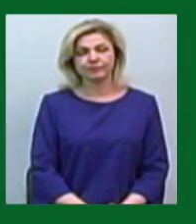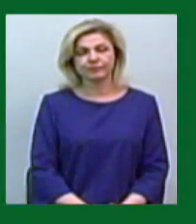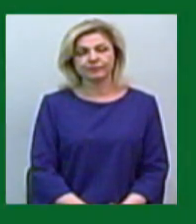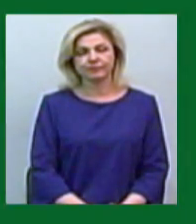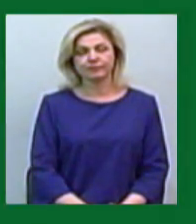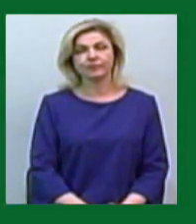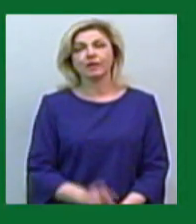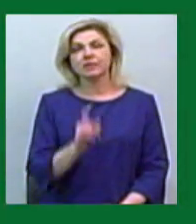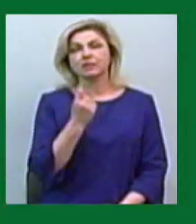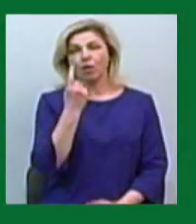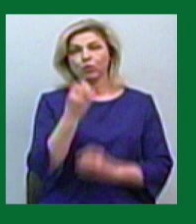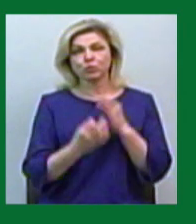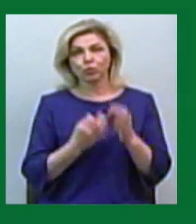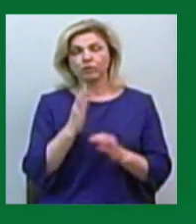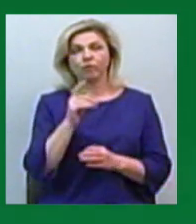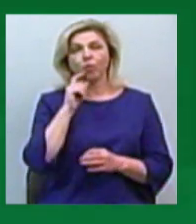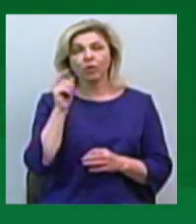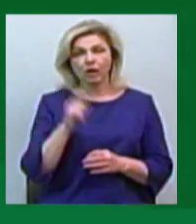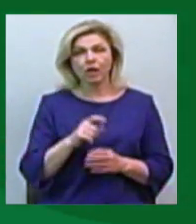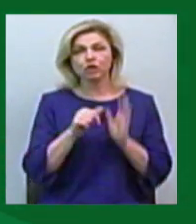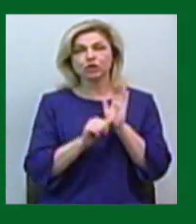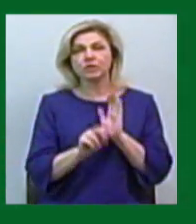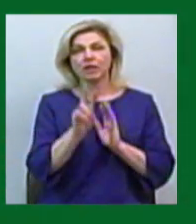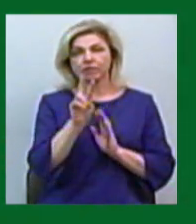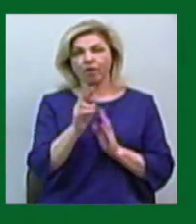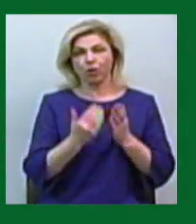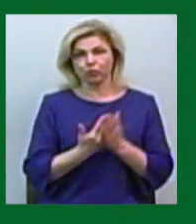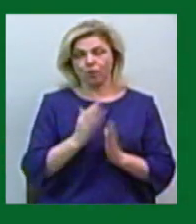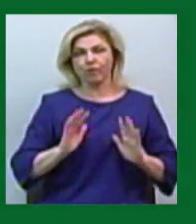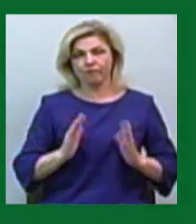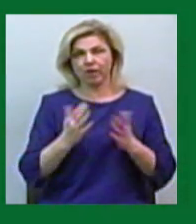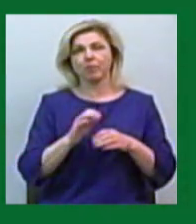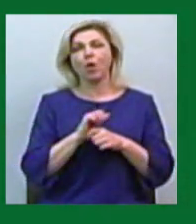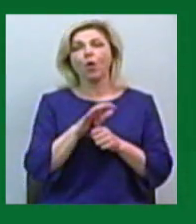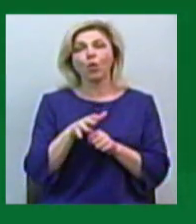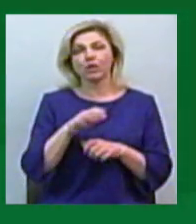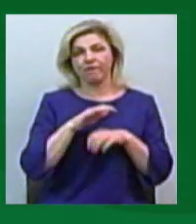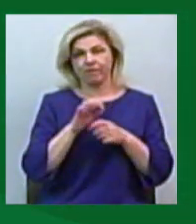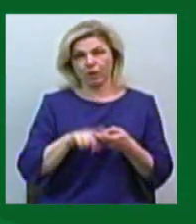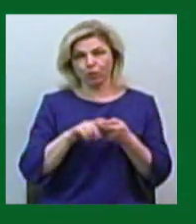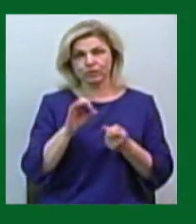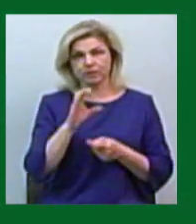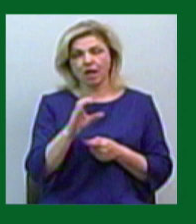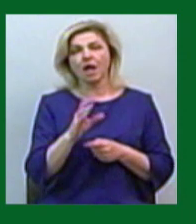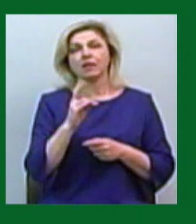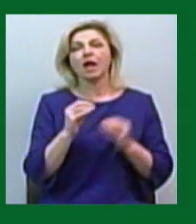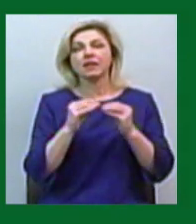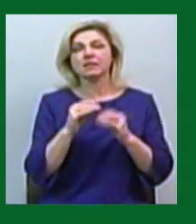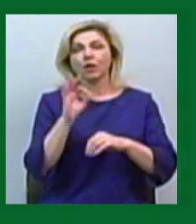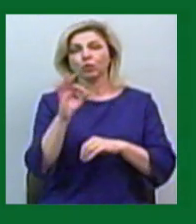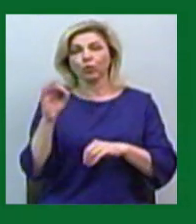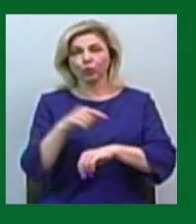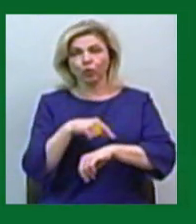За добу в Україні 62 нових випадки захворювання на коронавірус. Всього станом на 10.00-30 березня